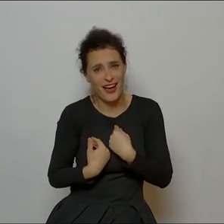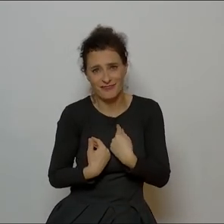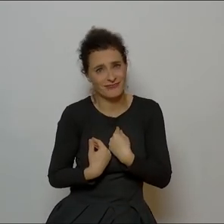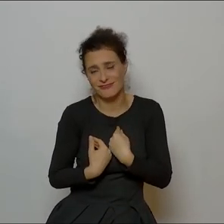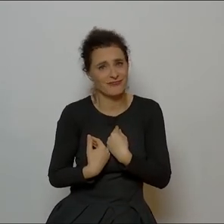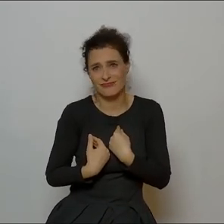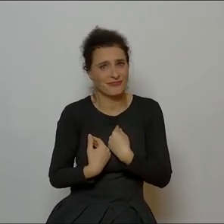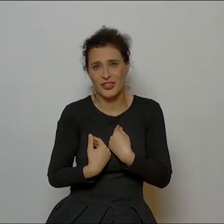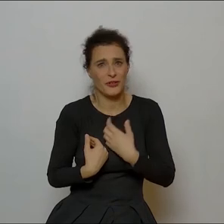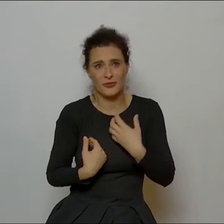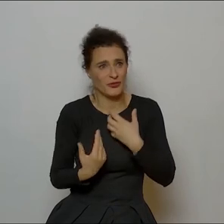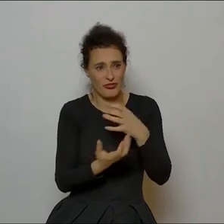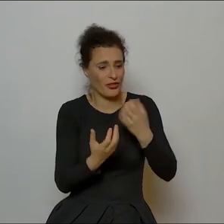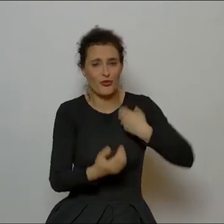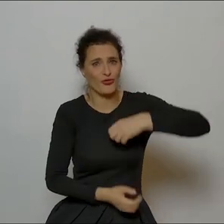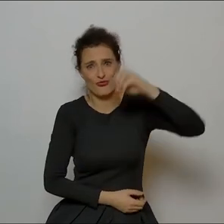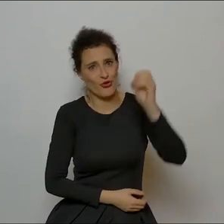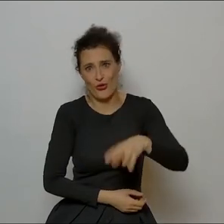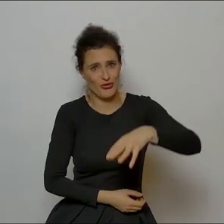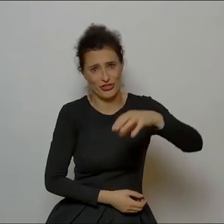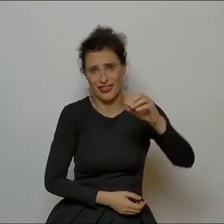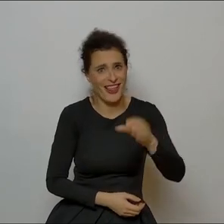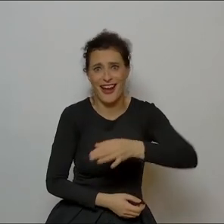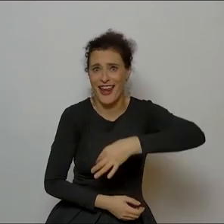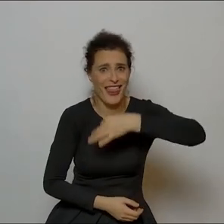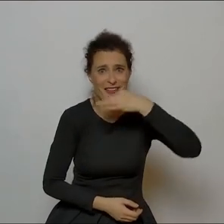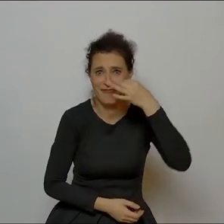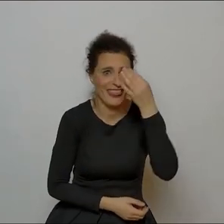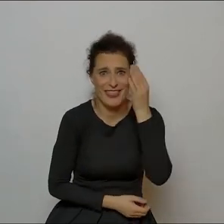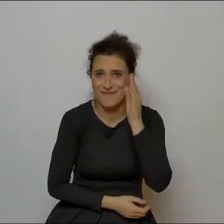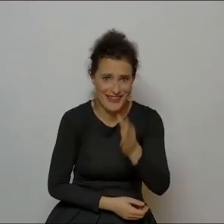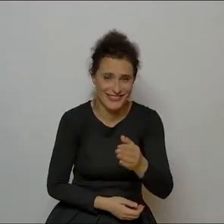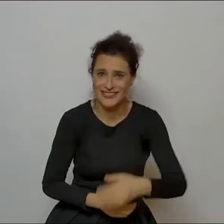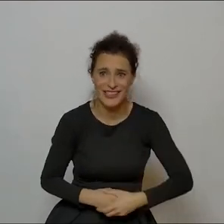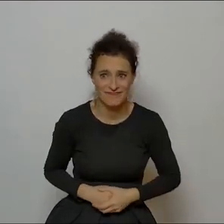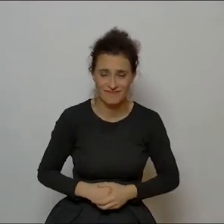jest coraz gorzej i lepiej nie będzie. ale pani Joanna